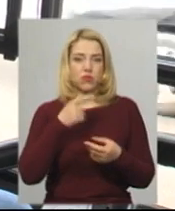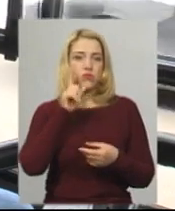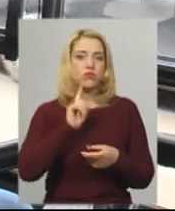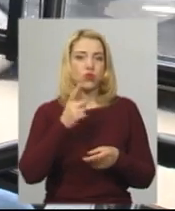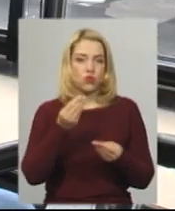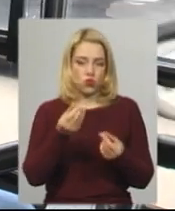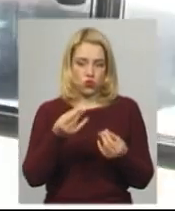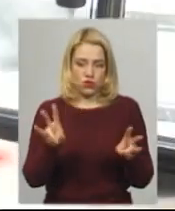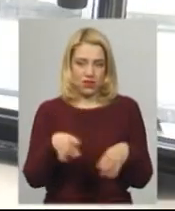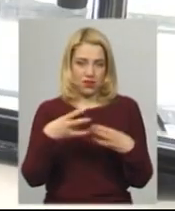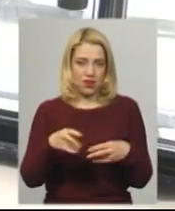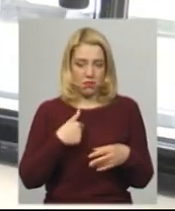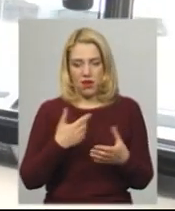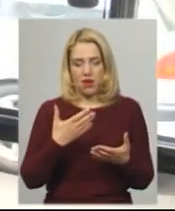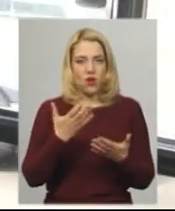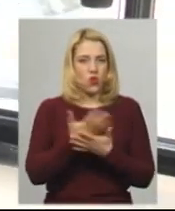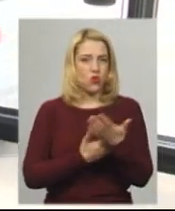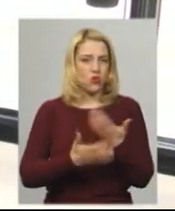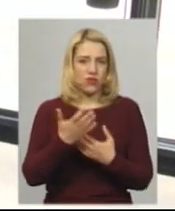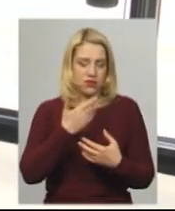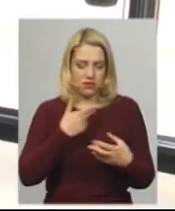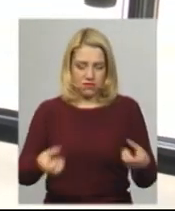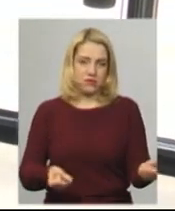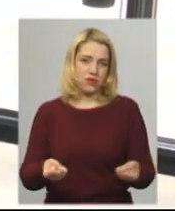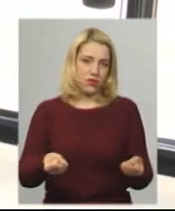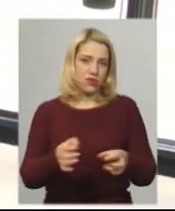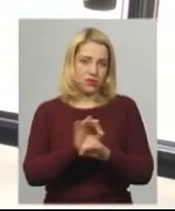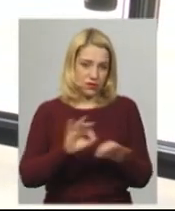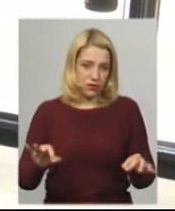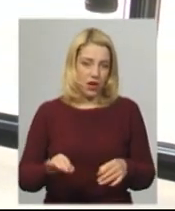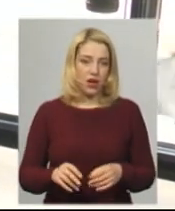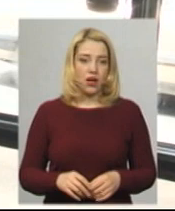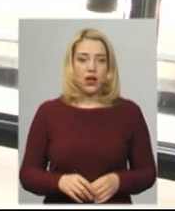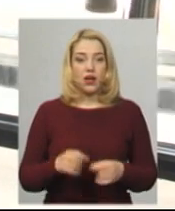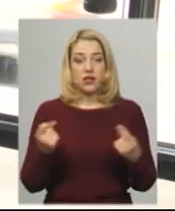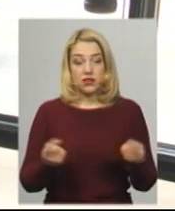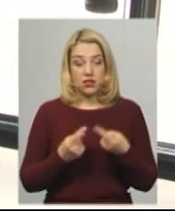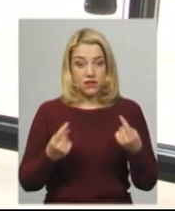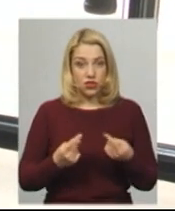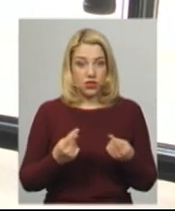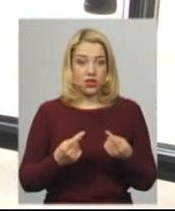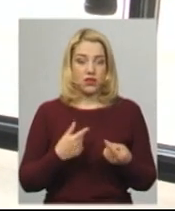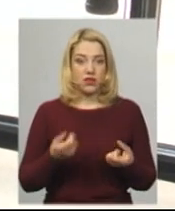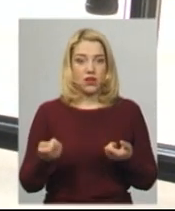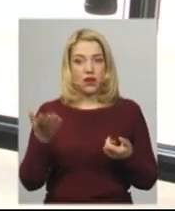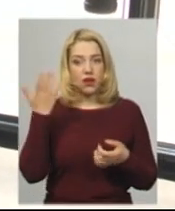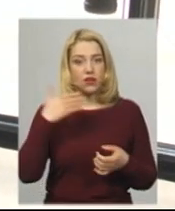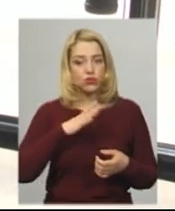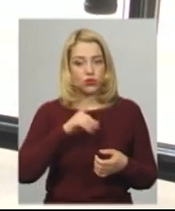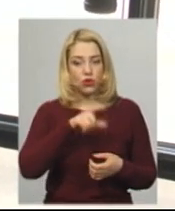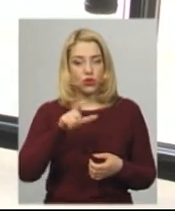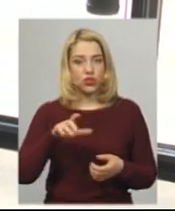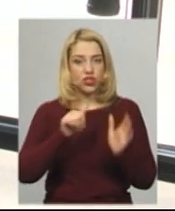я рукавичок не макаю. Зараз набагато менше людей. Зазвичай возили там по шиїй сад, чоловік